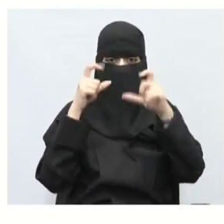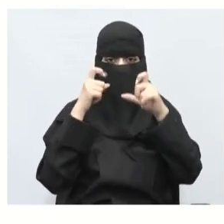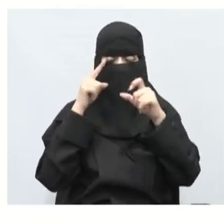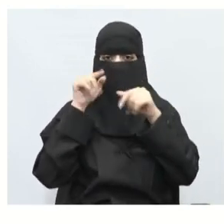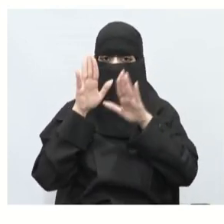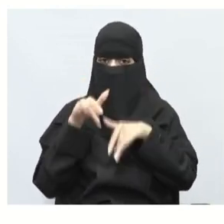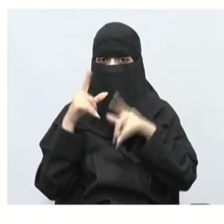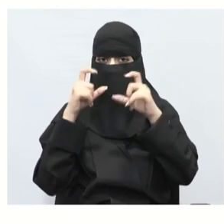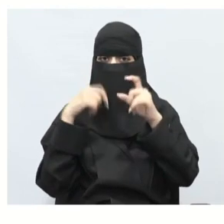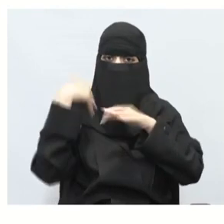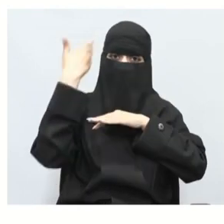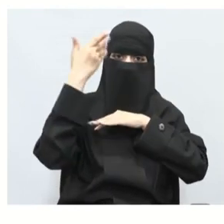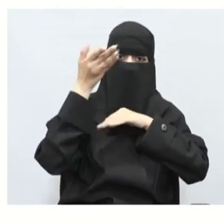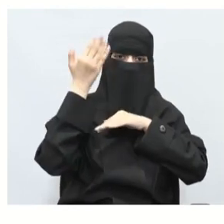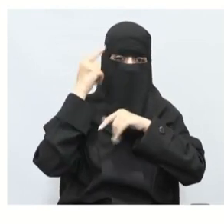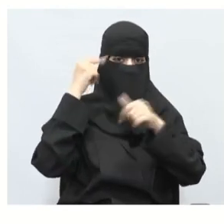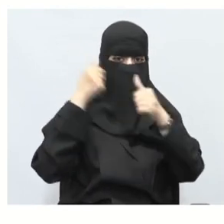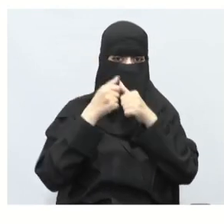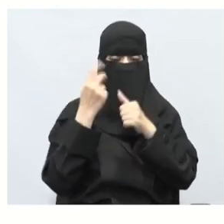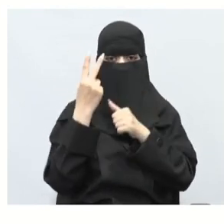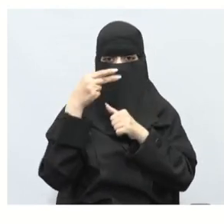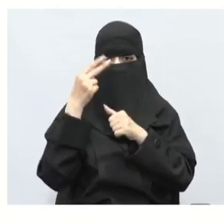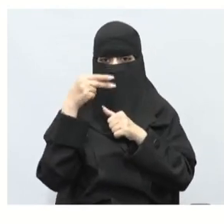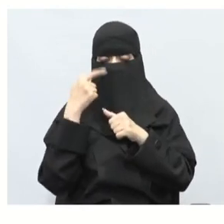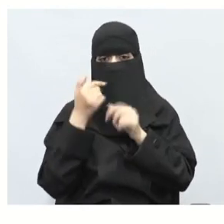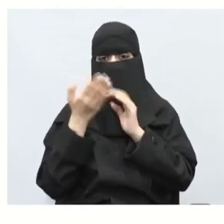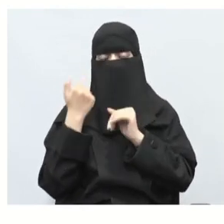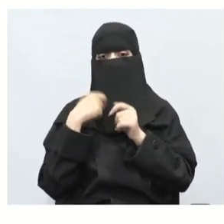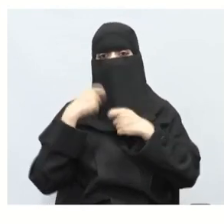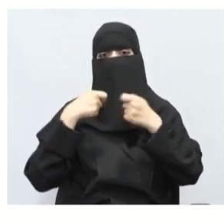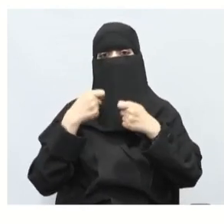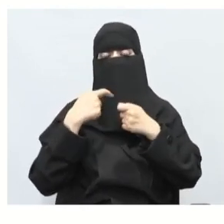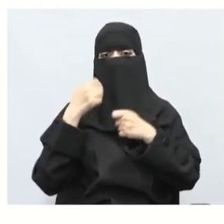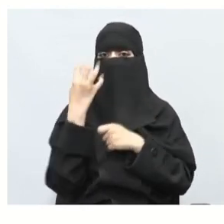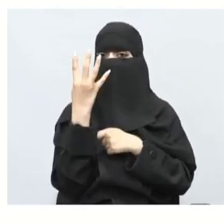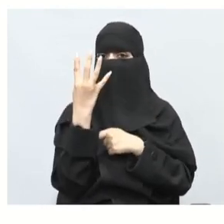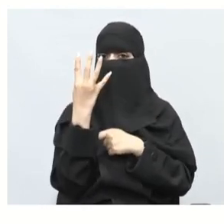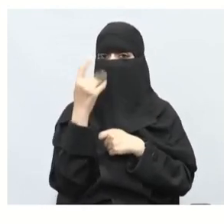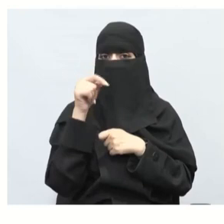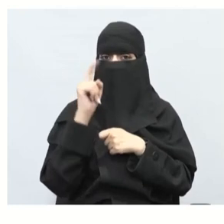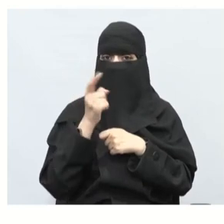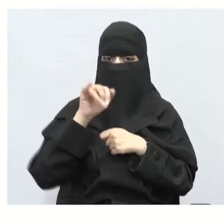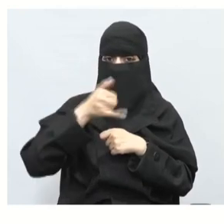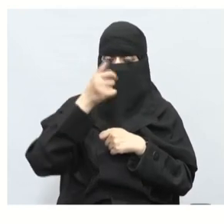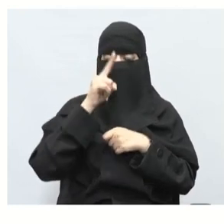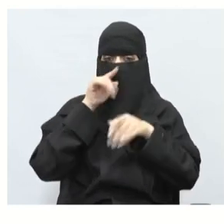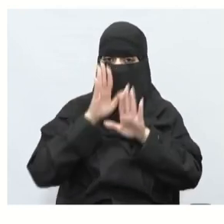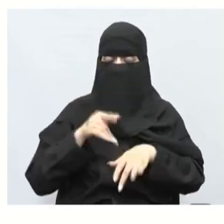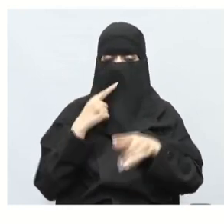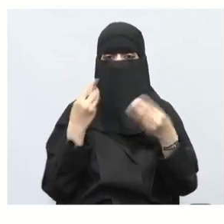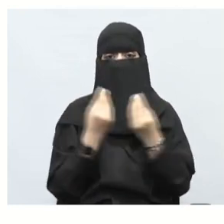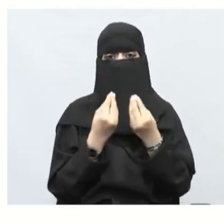صورة عندك وينها؟ تذكرونها؟ أحسنتم اللي هي عشرون صورة باحة باربع ريال فنجي